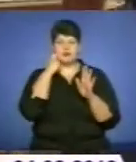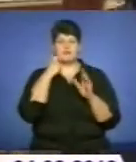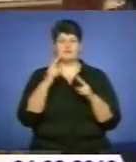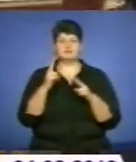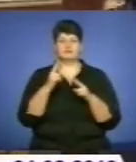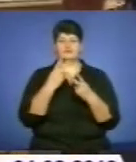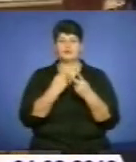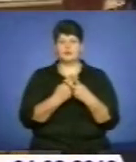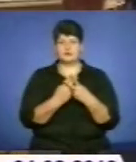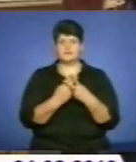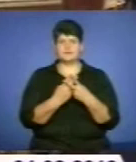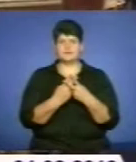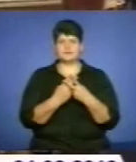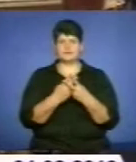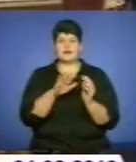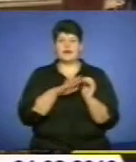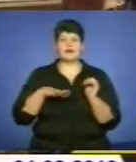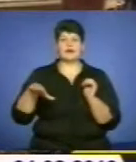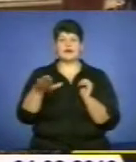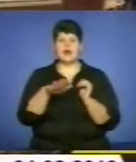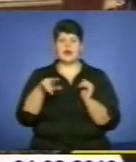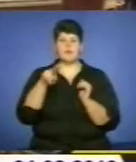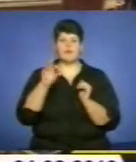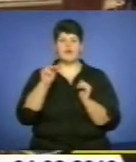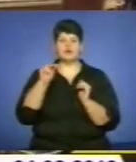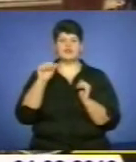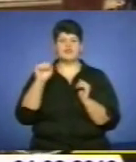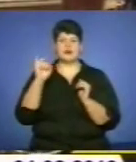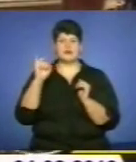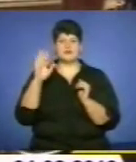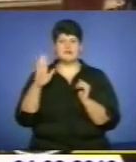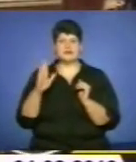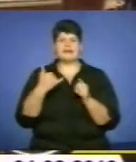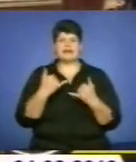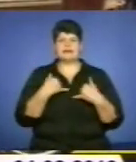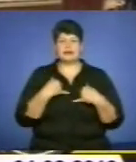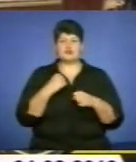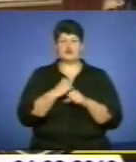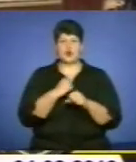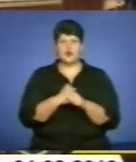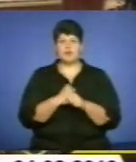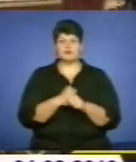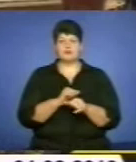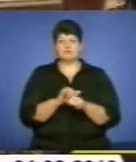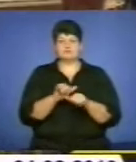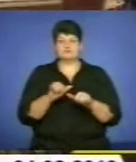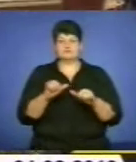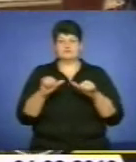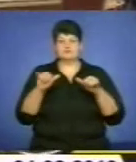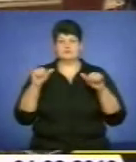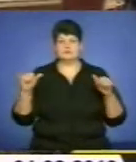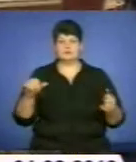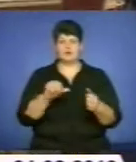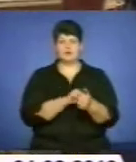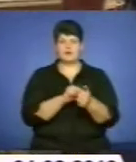Край Почаївський для нас протягом двох років робить проблеми з розповсюдженням наркотичних засобів. На території